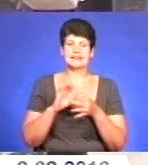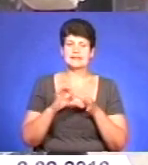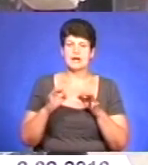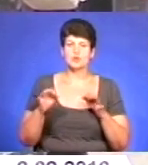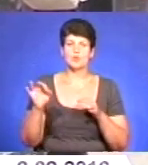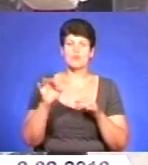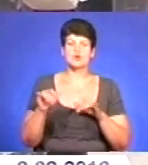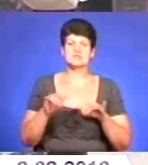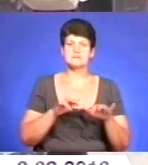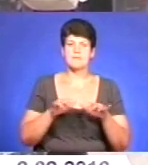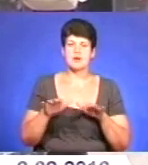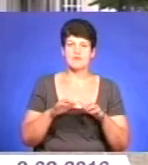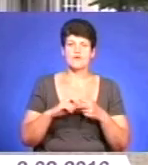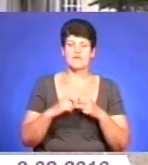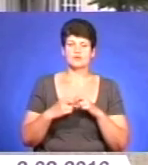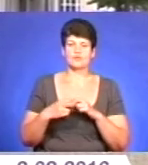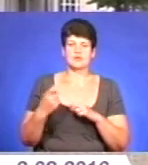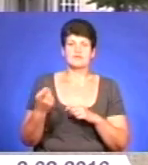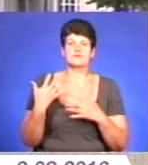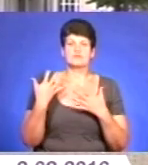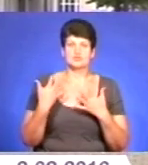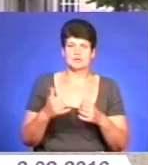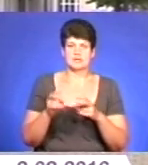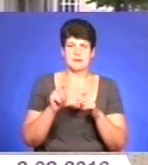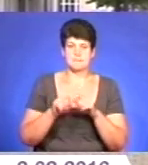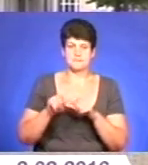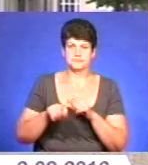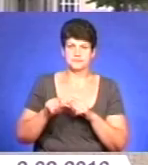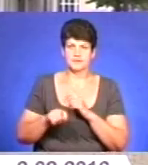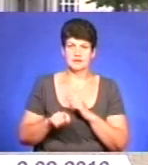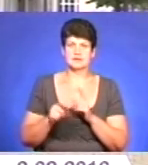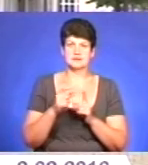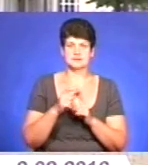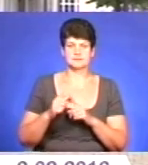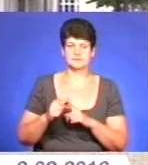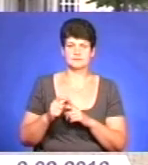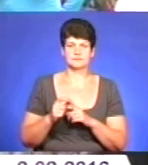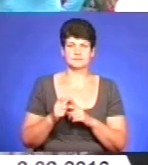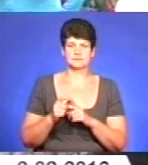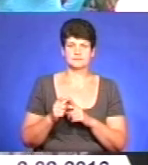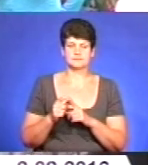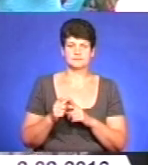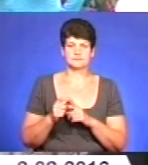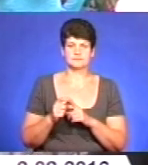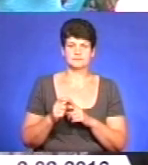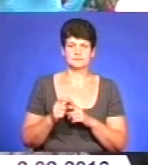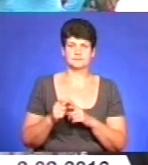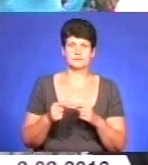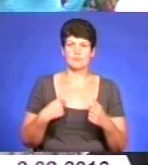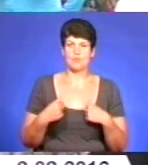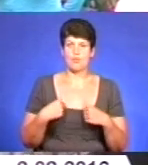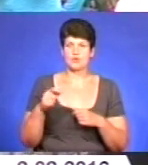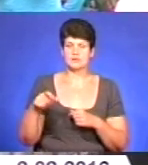-Франківців, яка нині на перевірці у Тернопільській прокуратурі, і слів самих потерпілих. В 2015 році